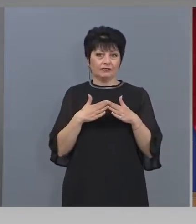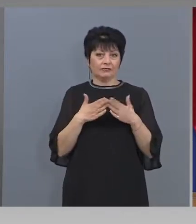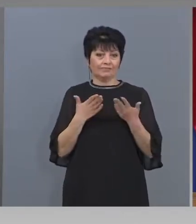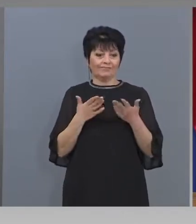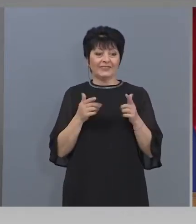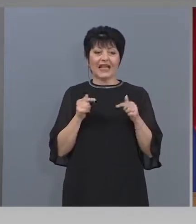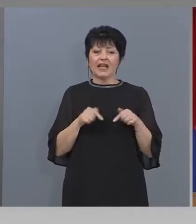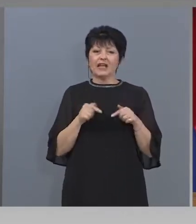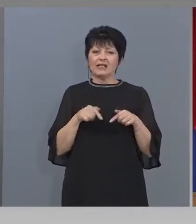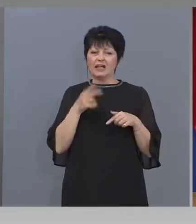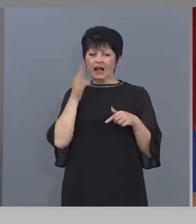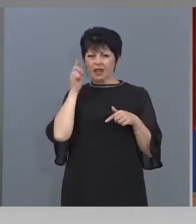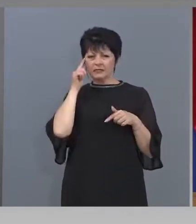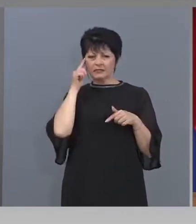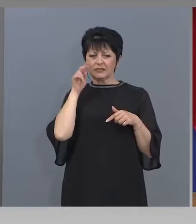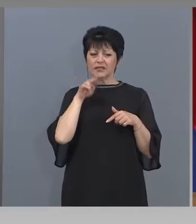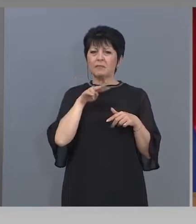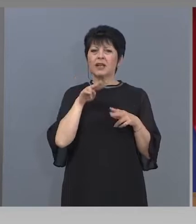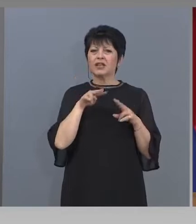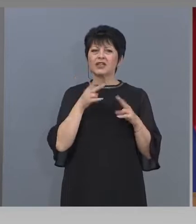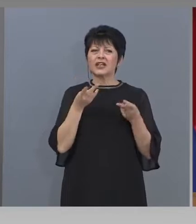И сега забележете какво връща.